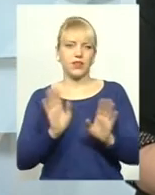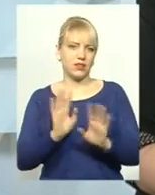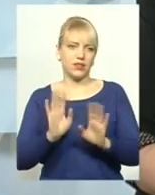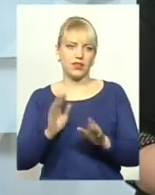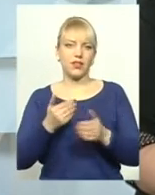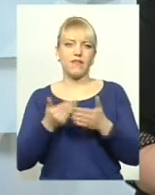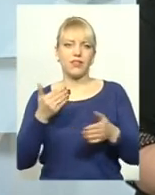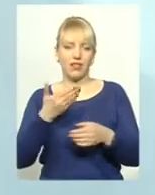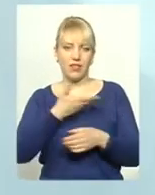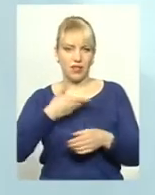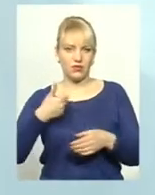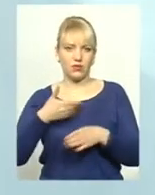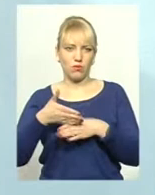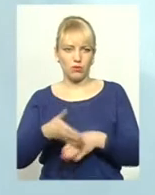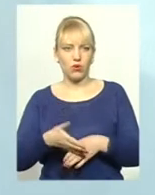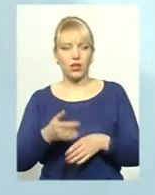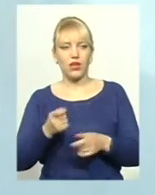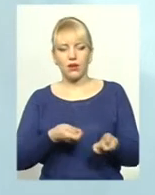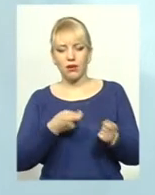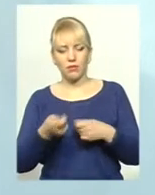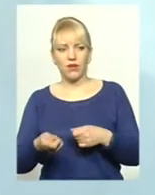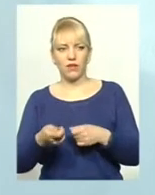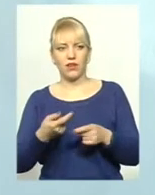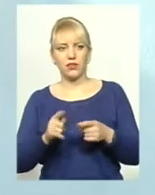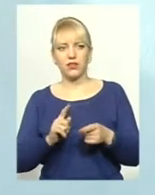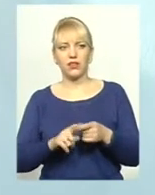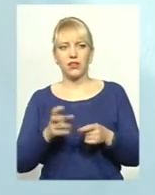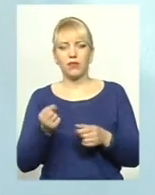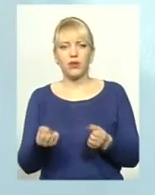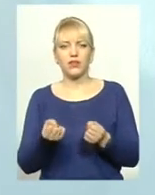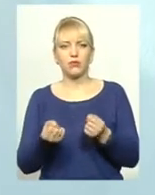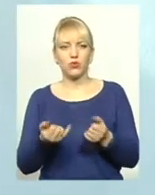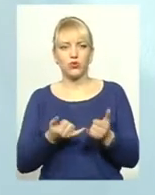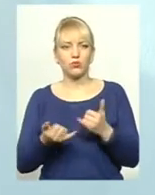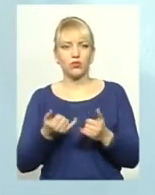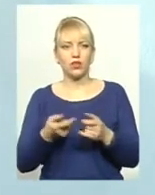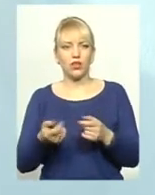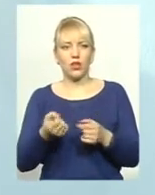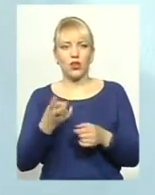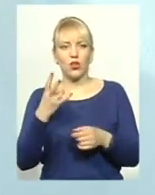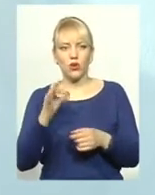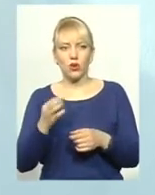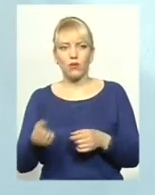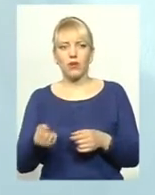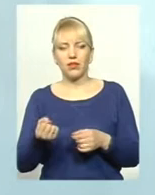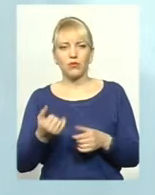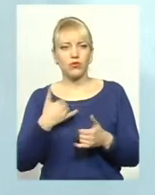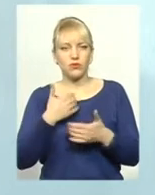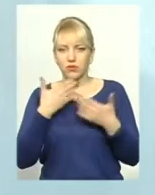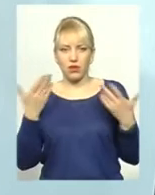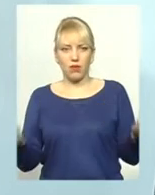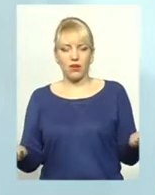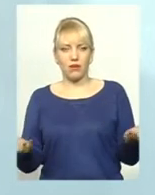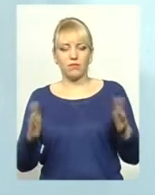від нас. І привезли прямо з в етлікарні, зовсім в руку навіть з міста, на перетримку, там, де ми цього котика тримали. Ну, перетримок, як такових, у нас вже немає.